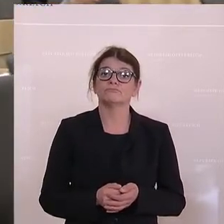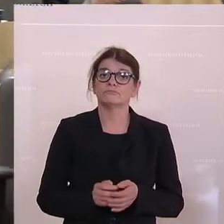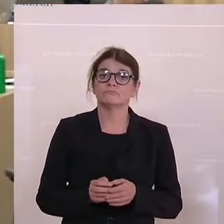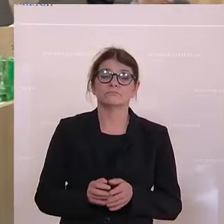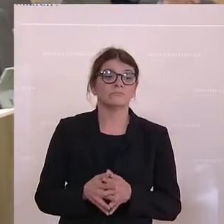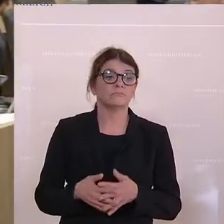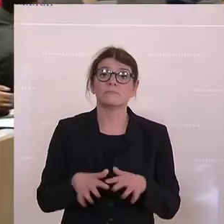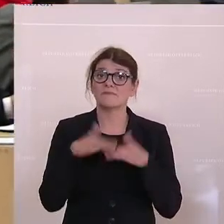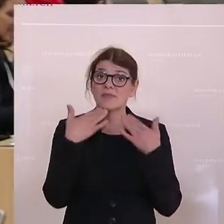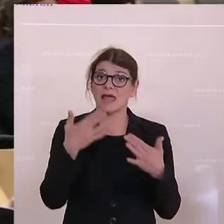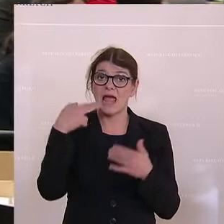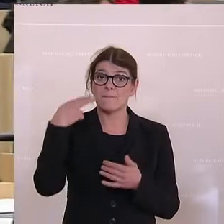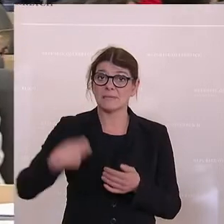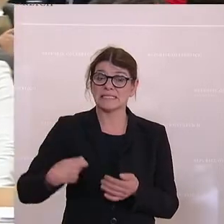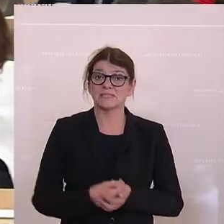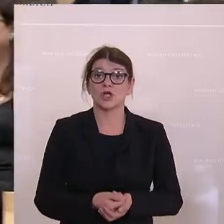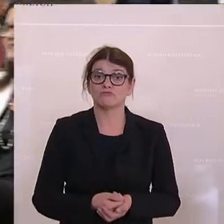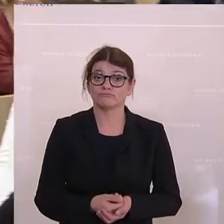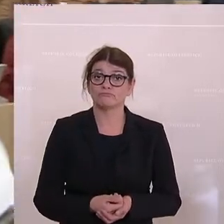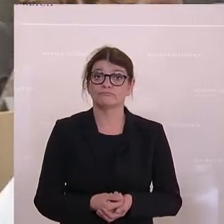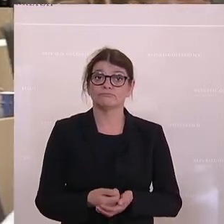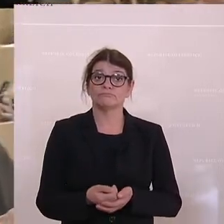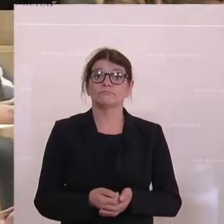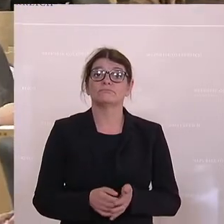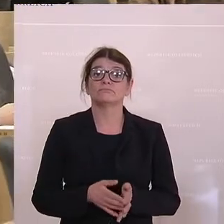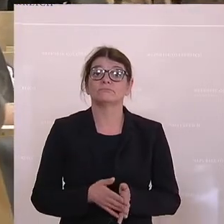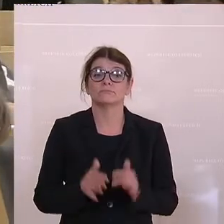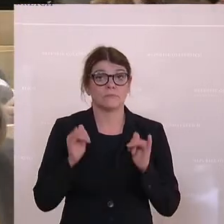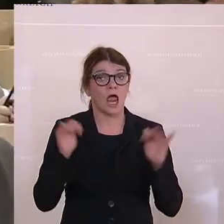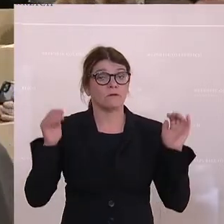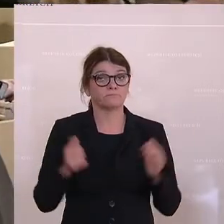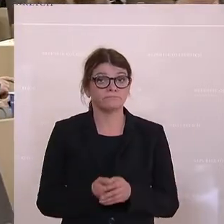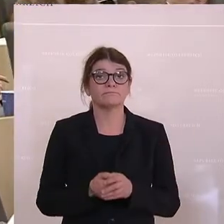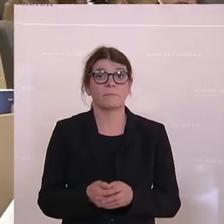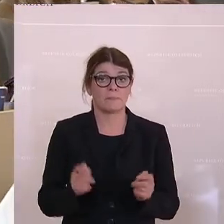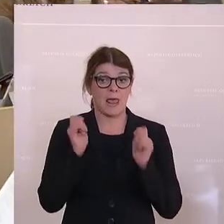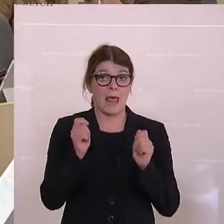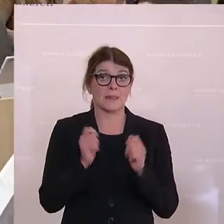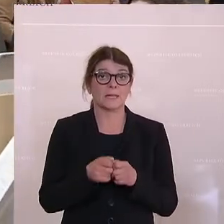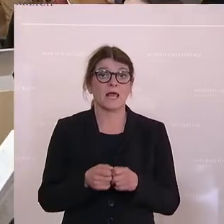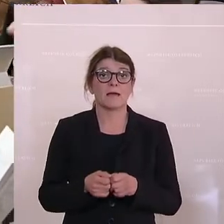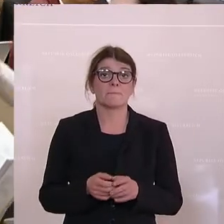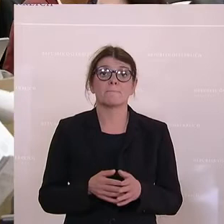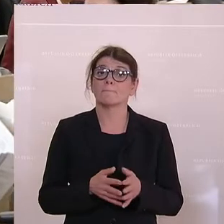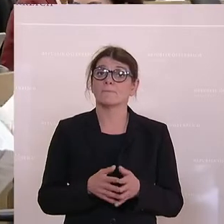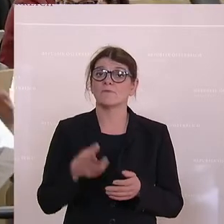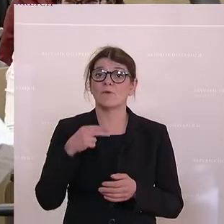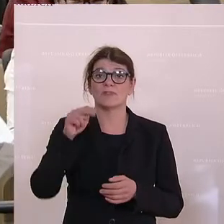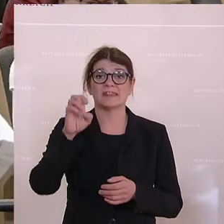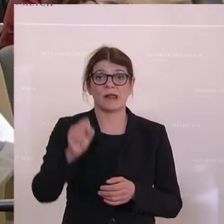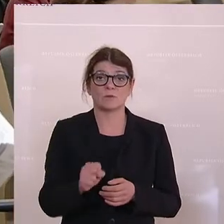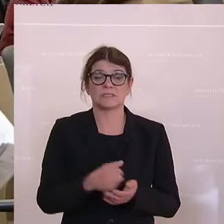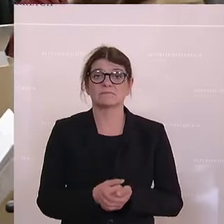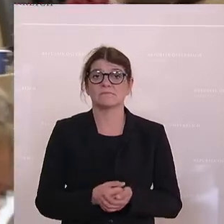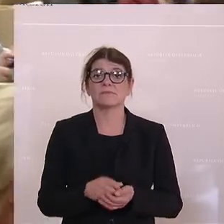Energieministerin Leonore Gewessler. Er kritisiert die Säumigkeit der Regierung. Grüne Umweltpolitik ist